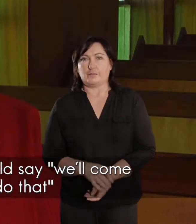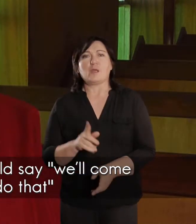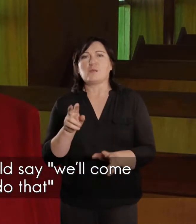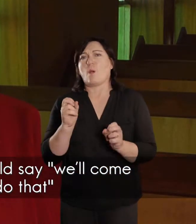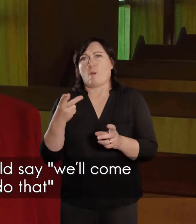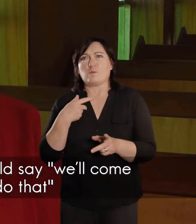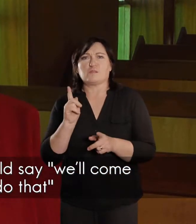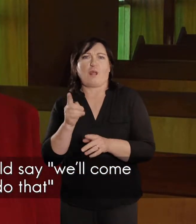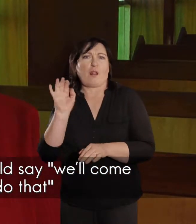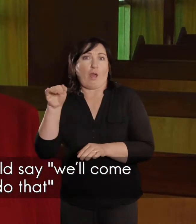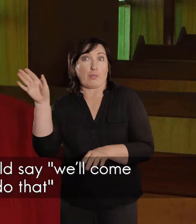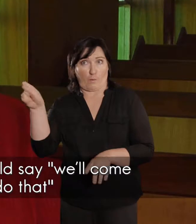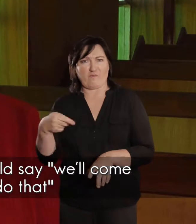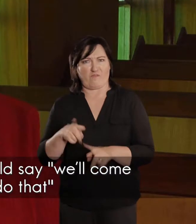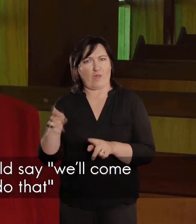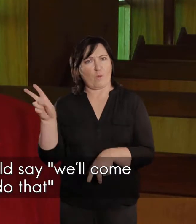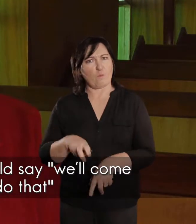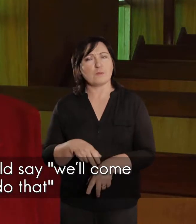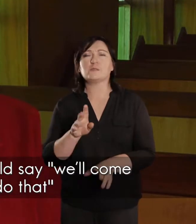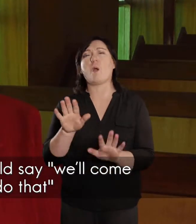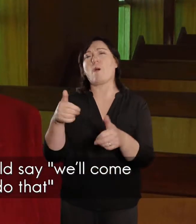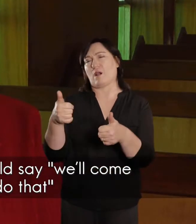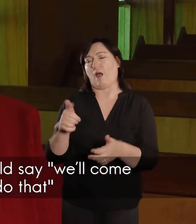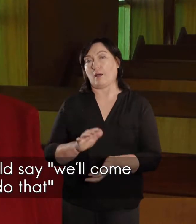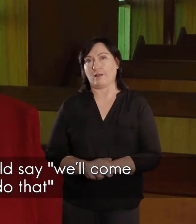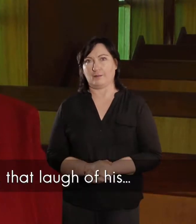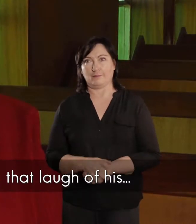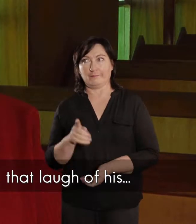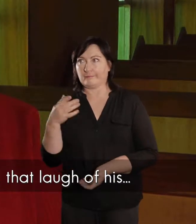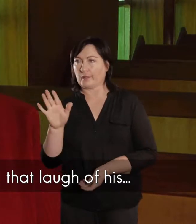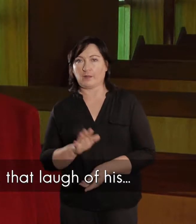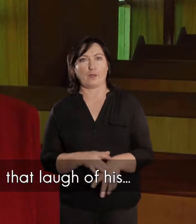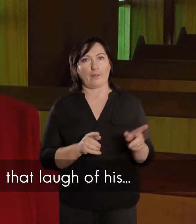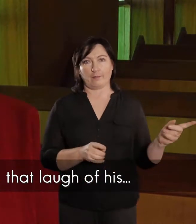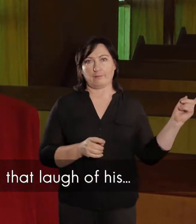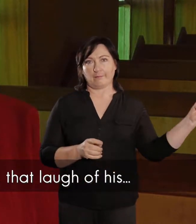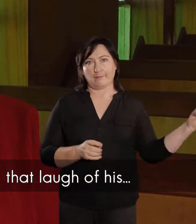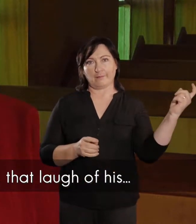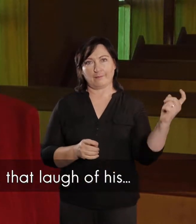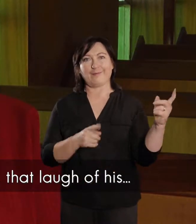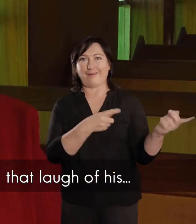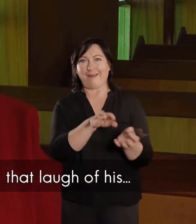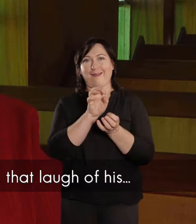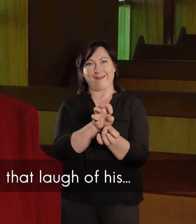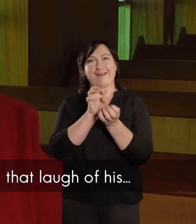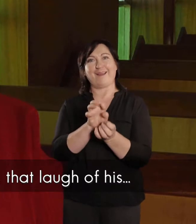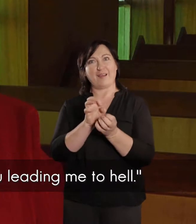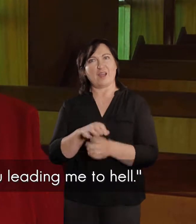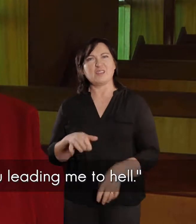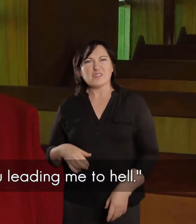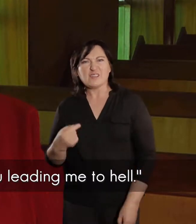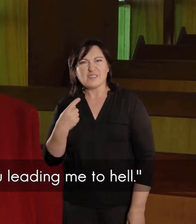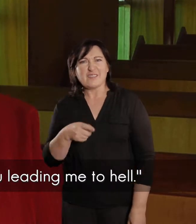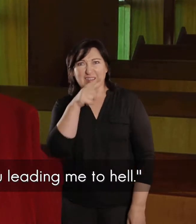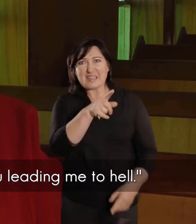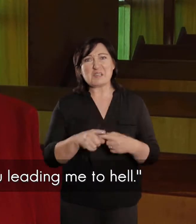Nou, ook hy is kom later weer, ja, nie is recht soer. Nou kom hy lach, lach, het hy lach van hom. As